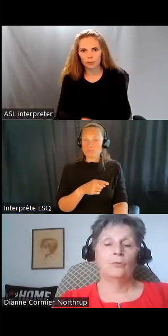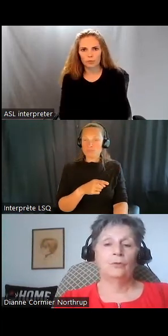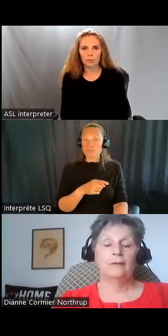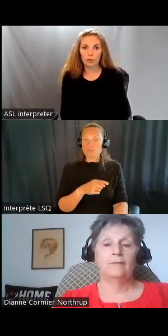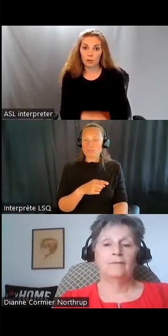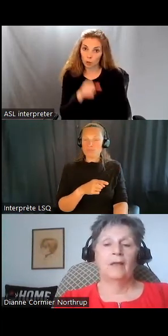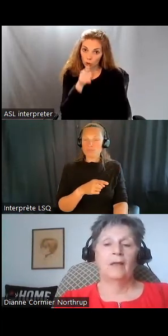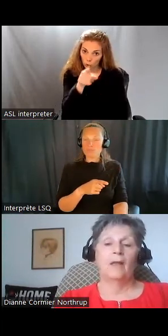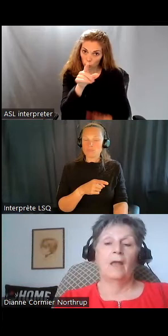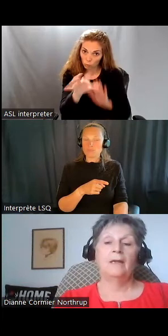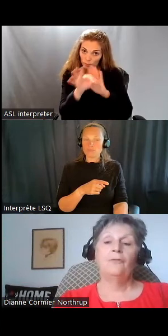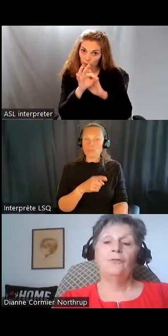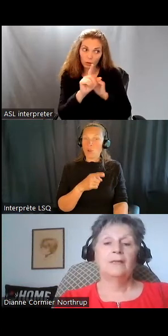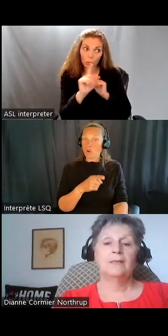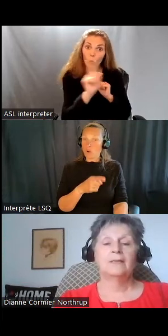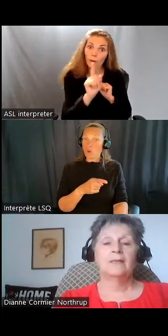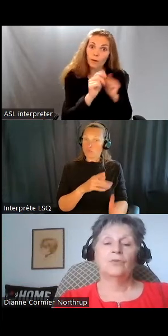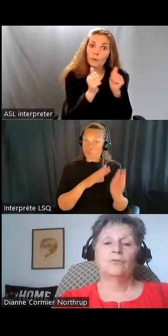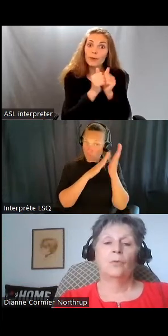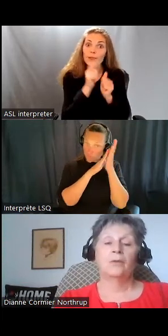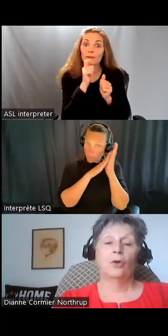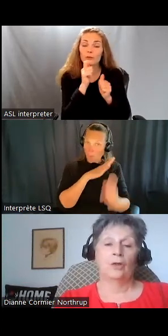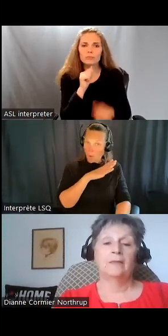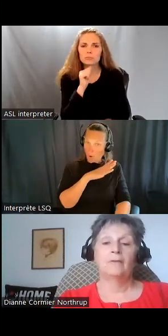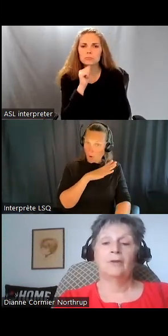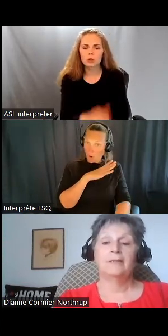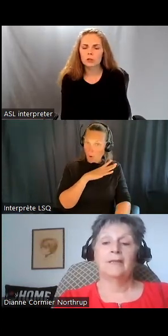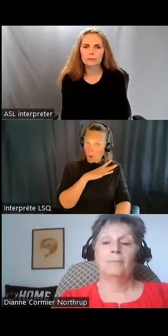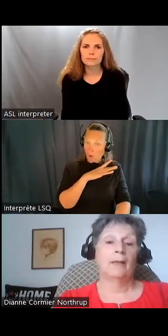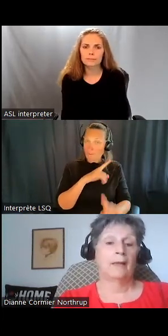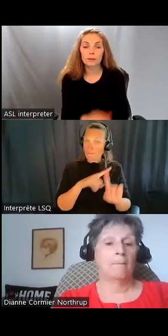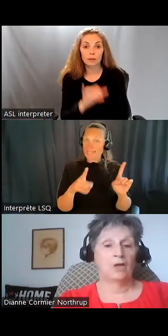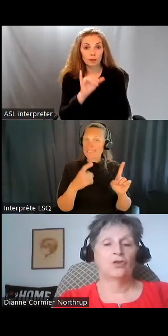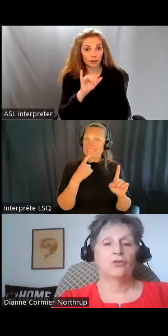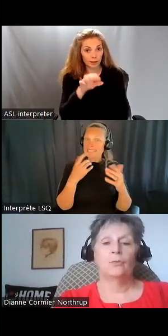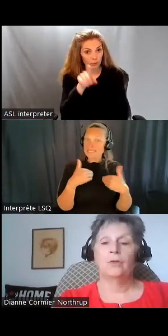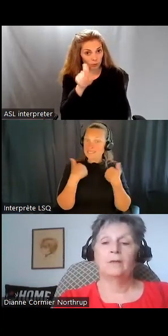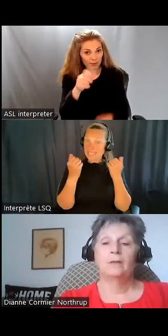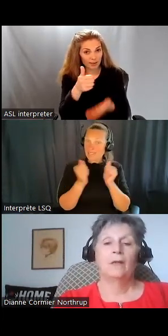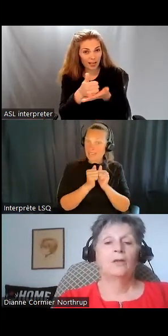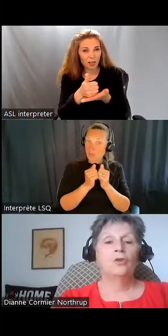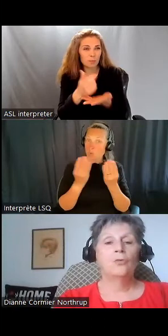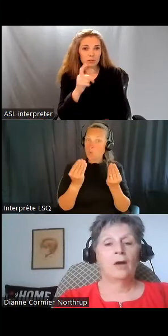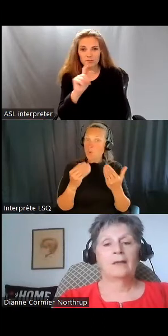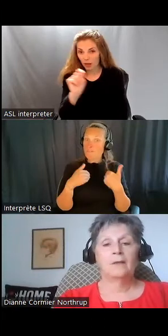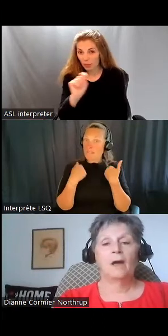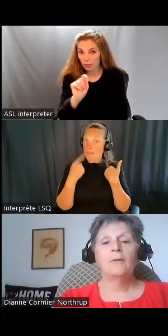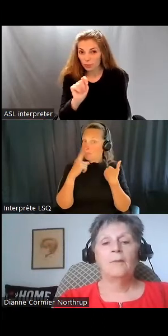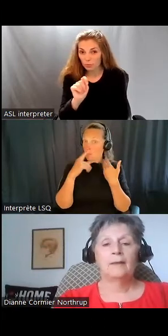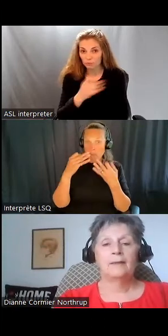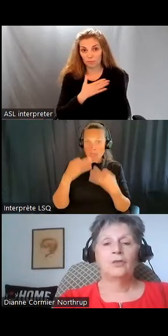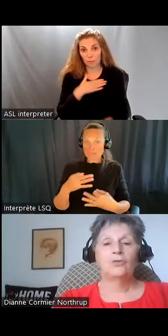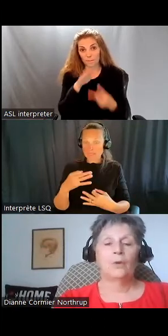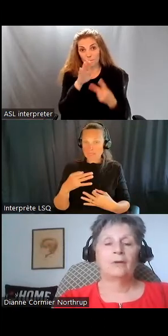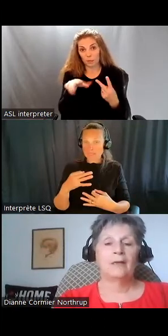lit, votre propre chambre, vous ne choisissez pas où vous voulez vivre ni avec qui. Si vous avez besoin d'aide pour la toilette, par exemple, comme pour